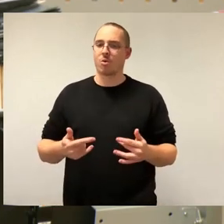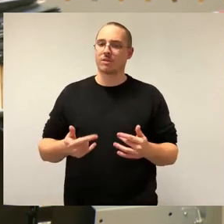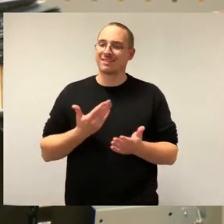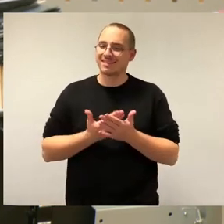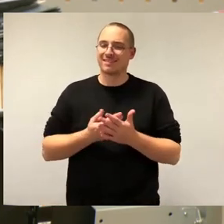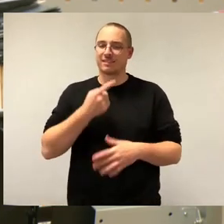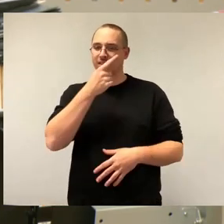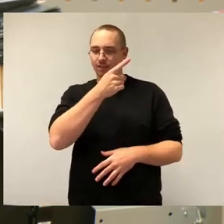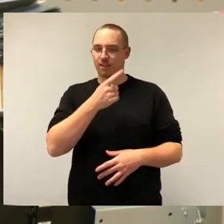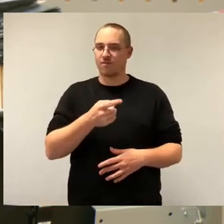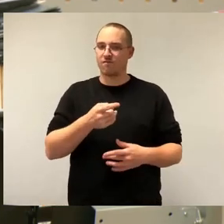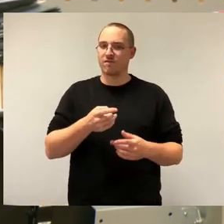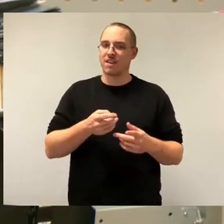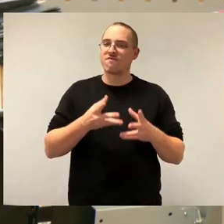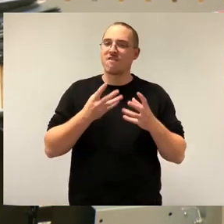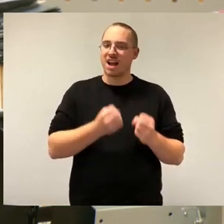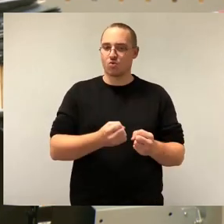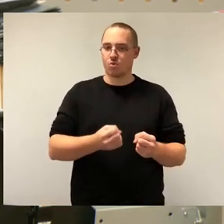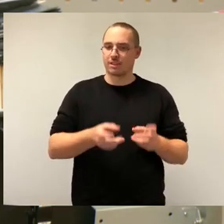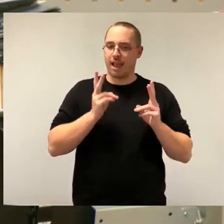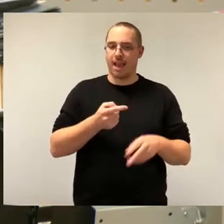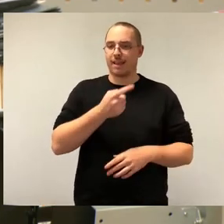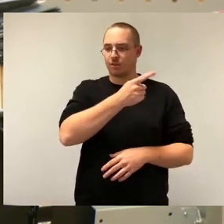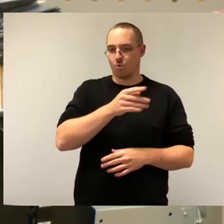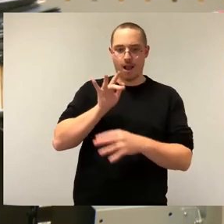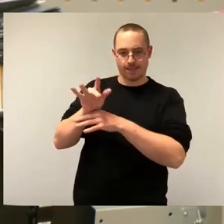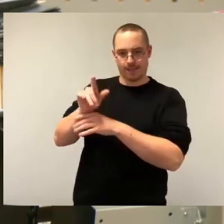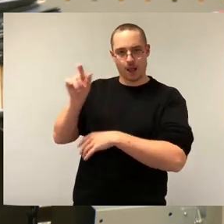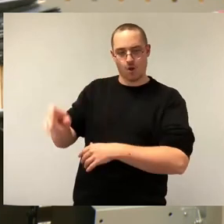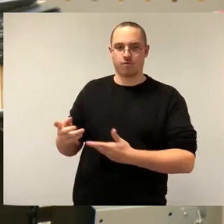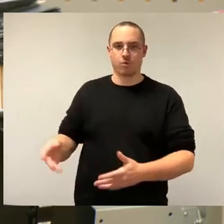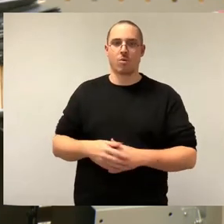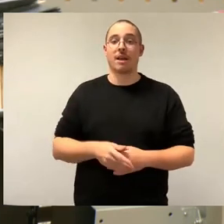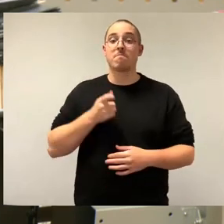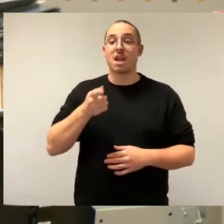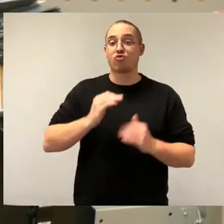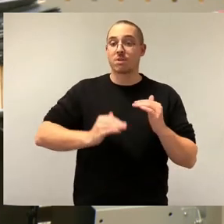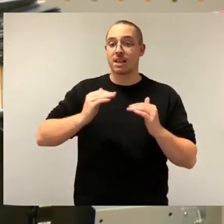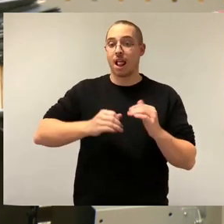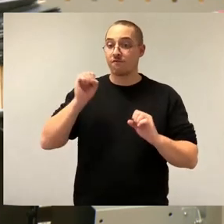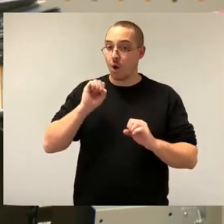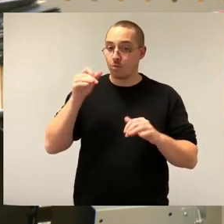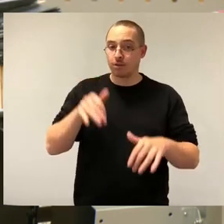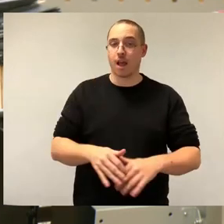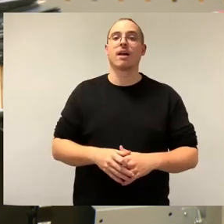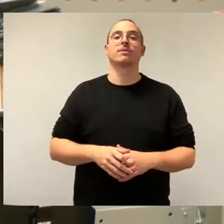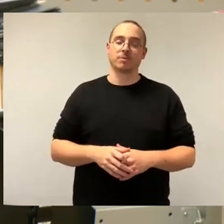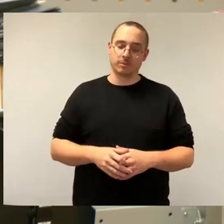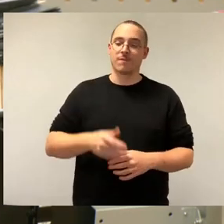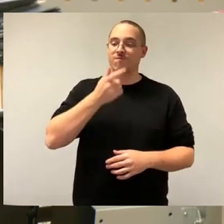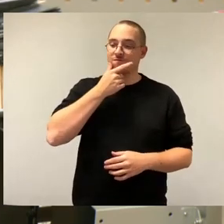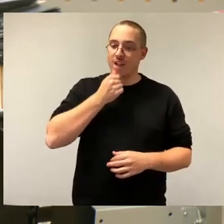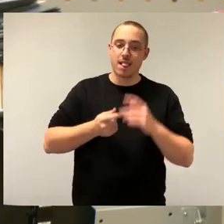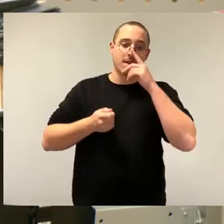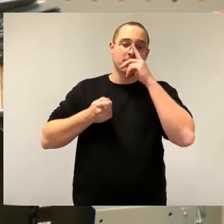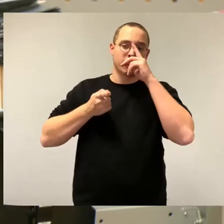Warum gibt es denn den Mietspiegel? Wozu ist er denn da? Es ist ein Instrument, dass man die Mieten seitens